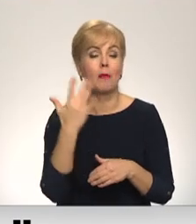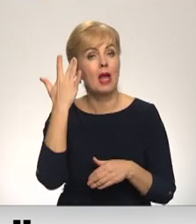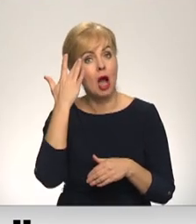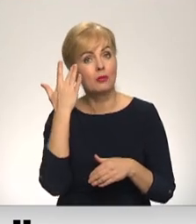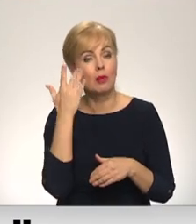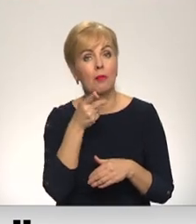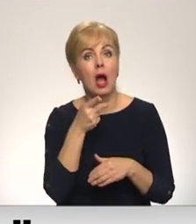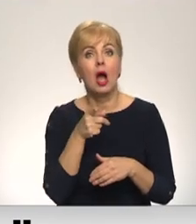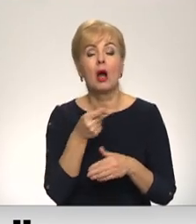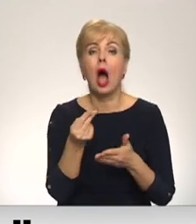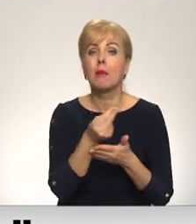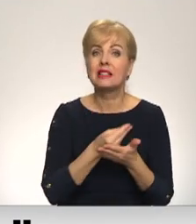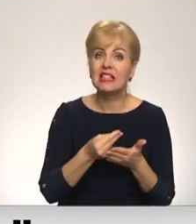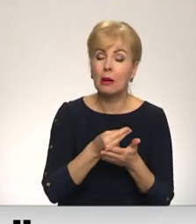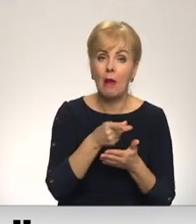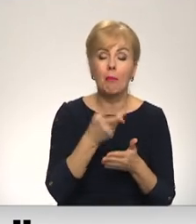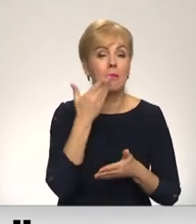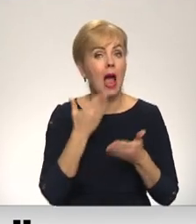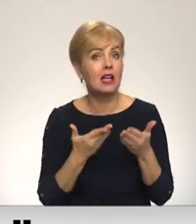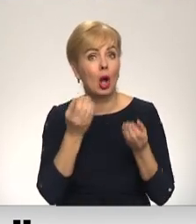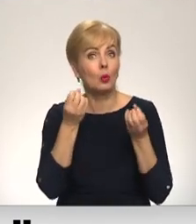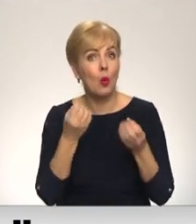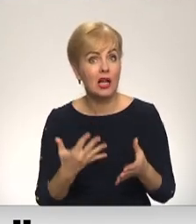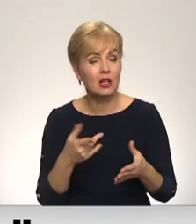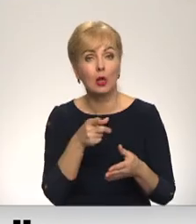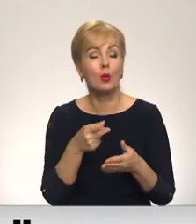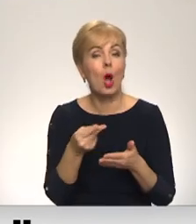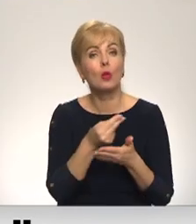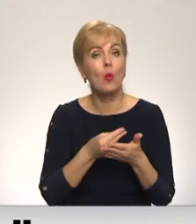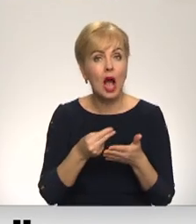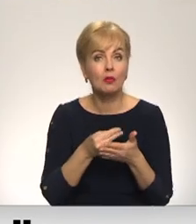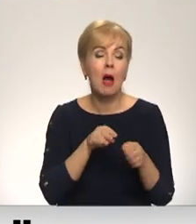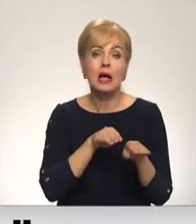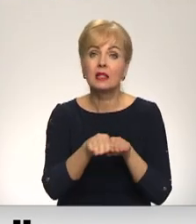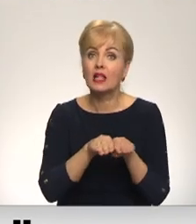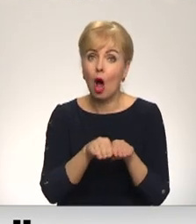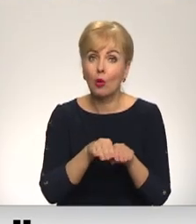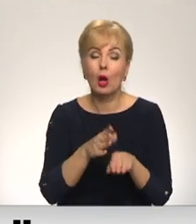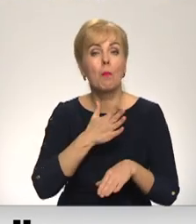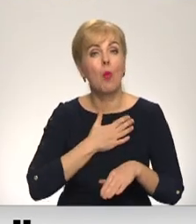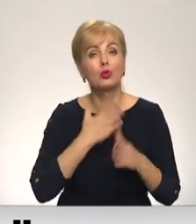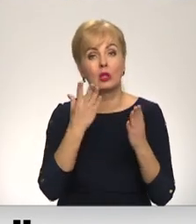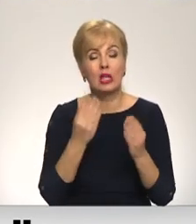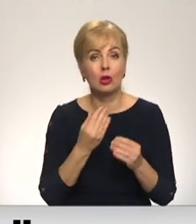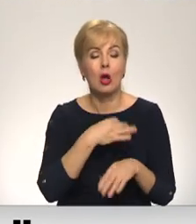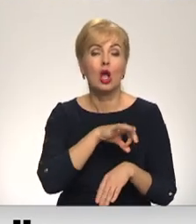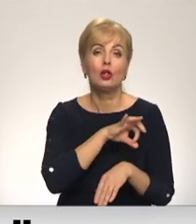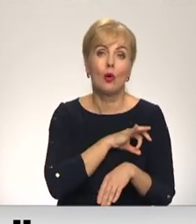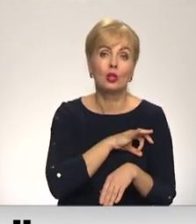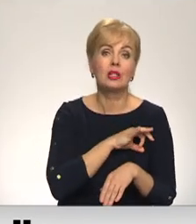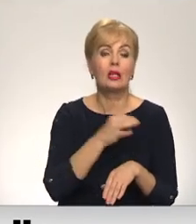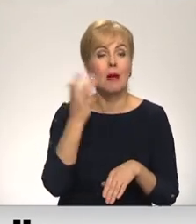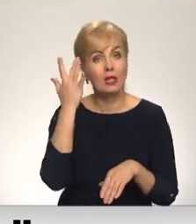apzīmējumiem un mēģināt noskaidrot to nozīmu, salīdzinājumā ar mūsdienu juridiskajiem